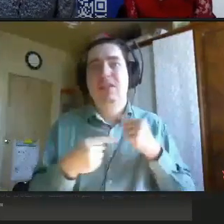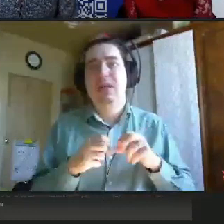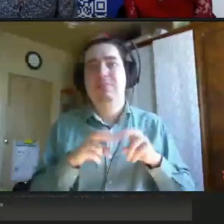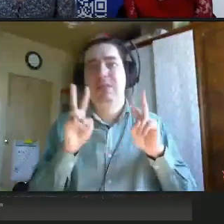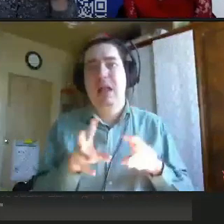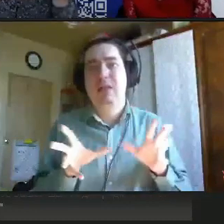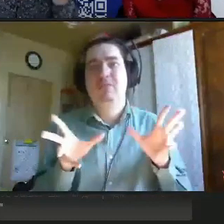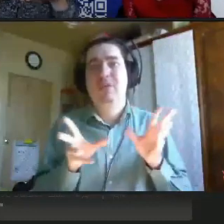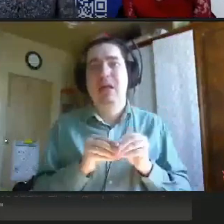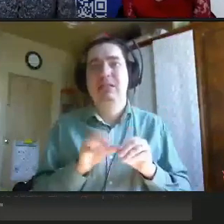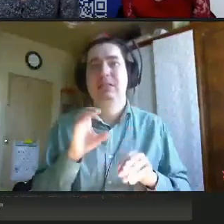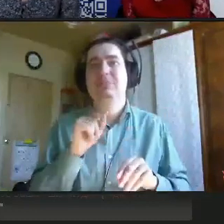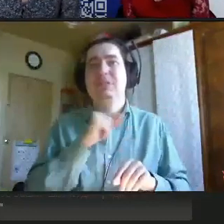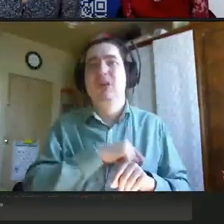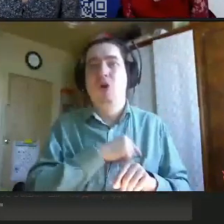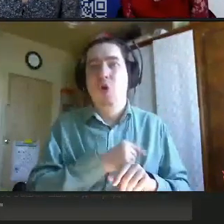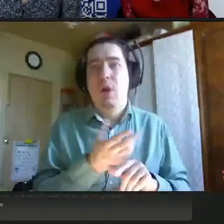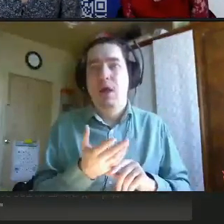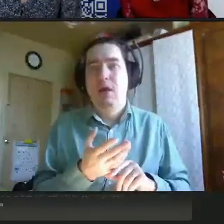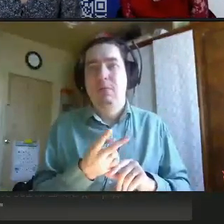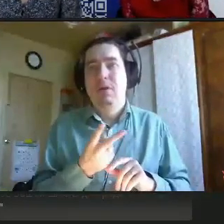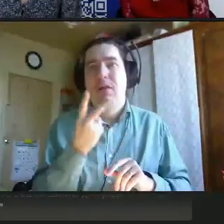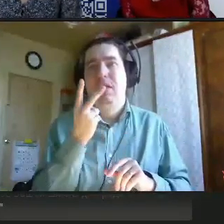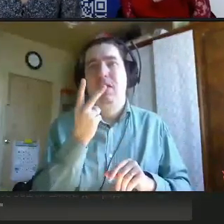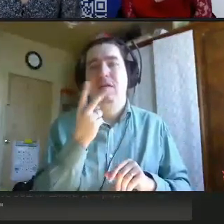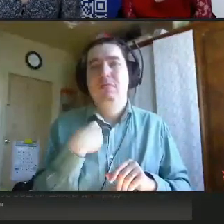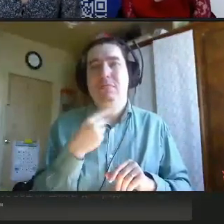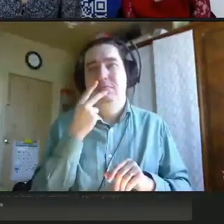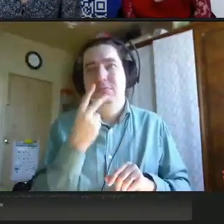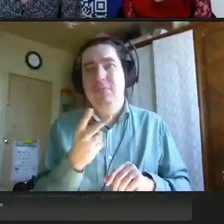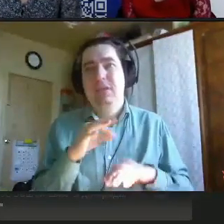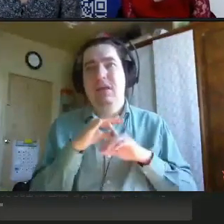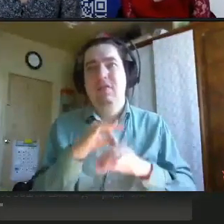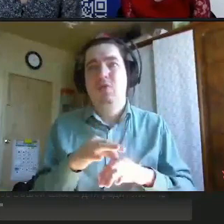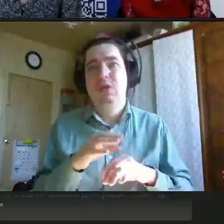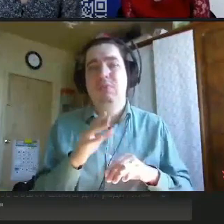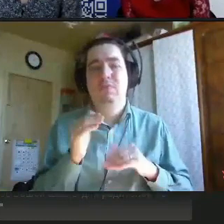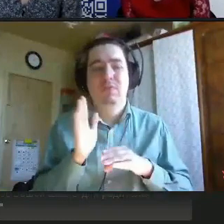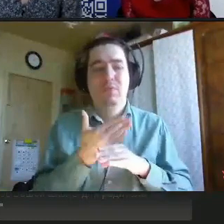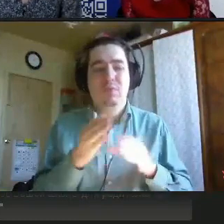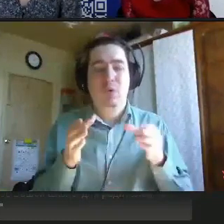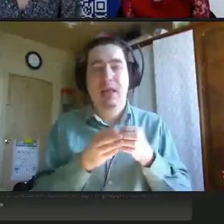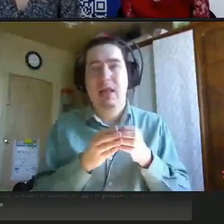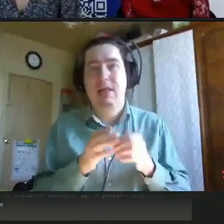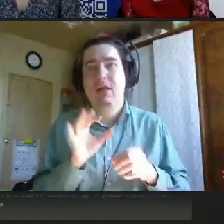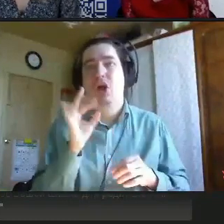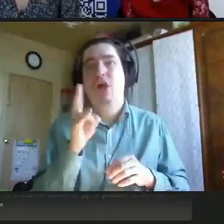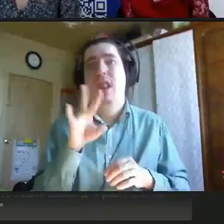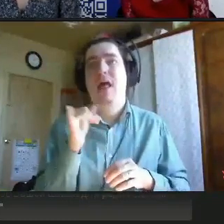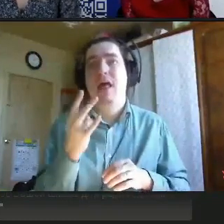вместе с психологом мной в один регион, и мы проводим выходные онлайн